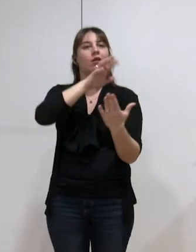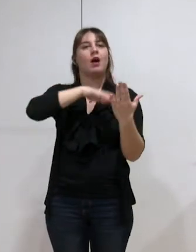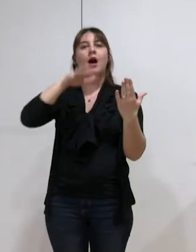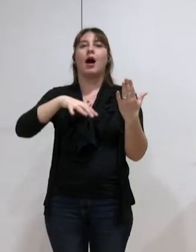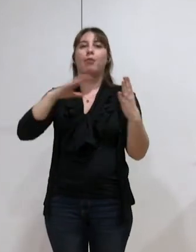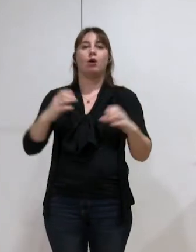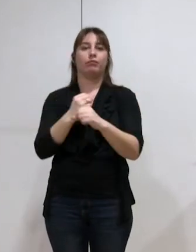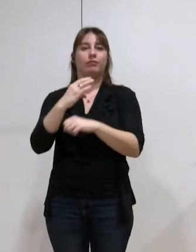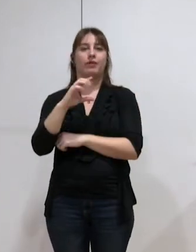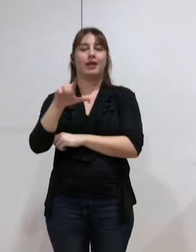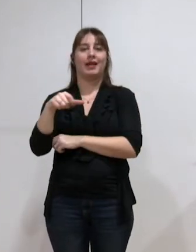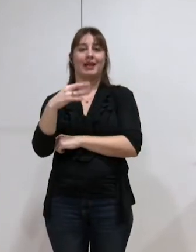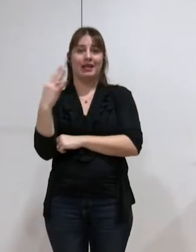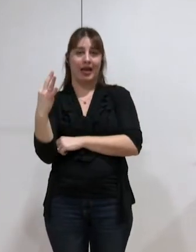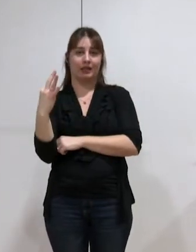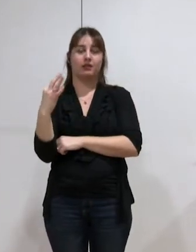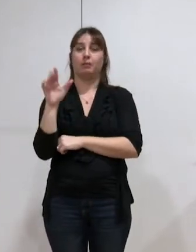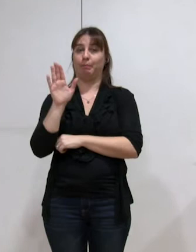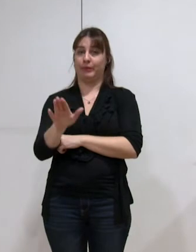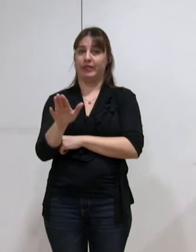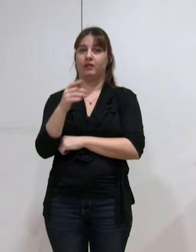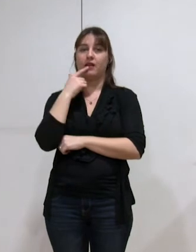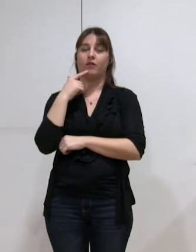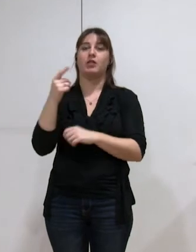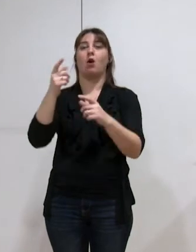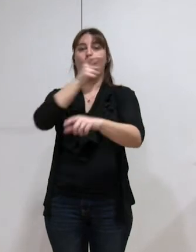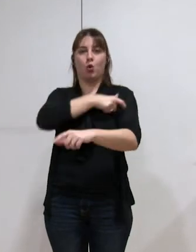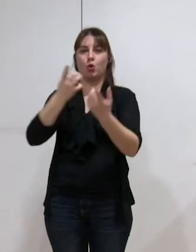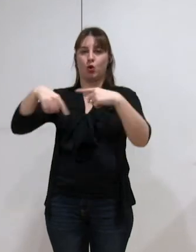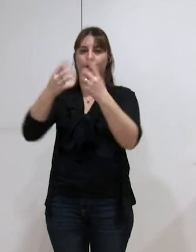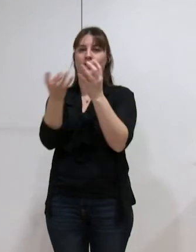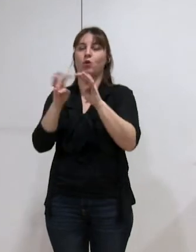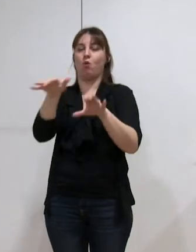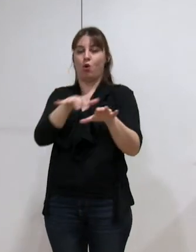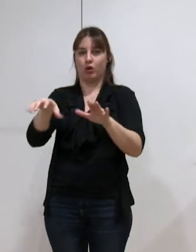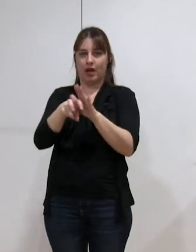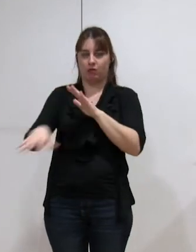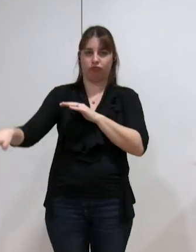rapport de la commission locale d'évaluation des charges transférées. Avant cela,